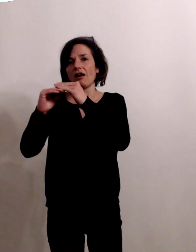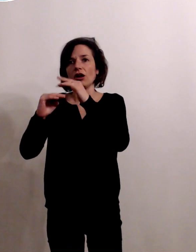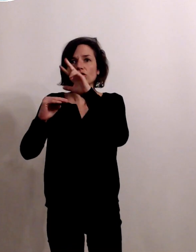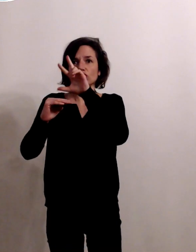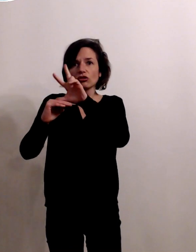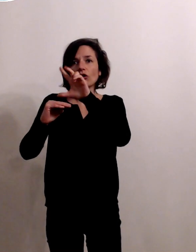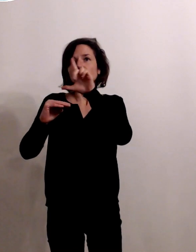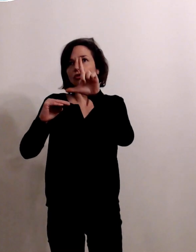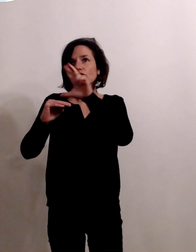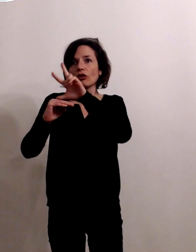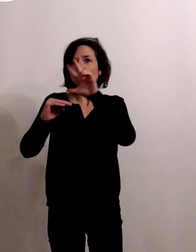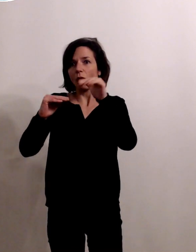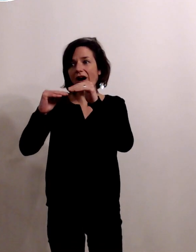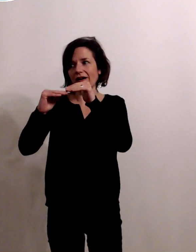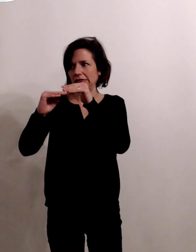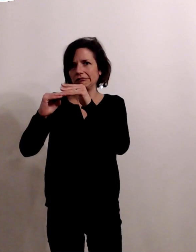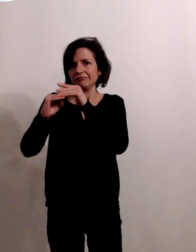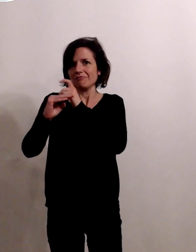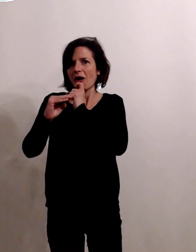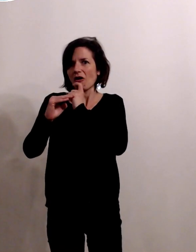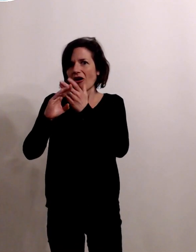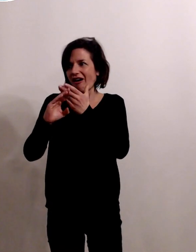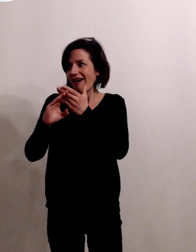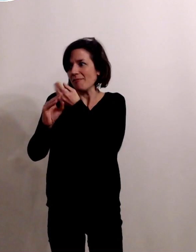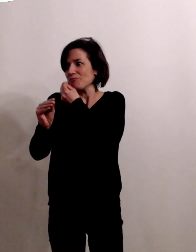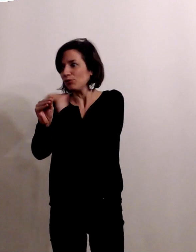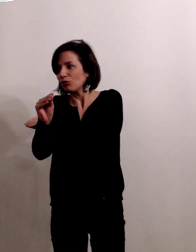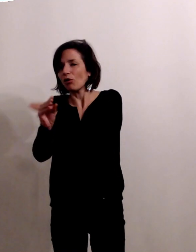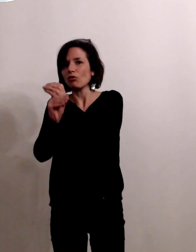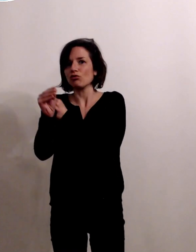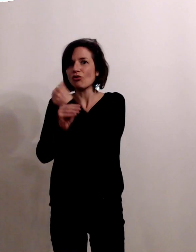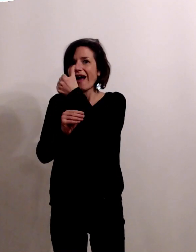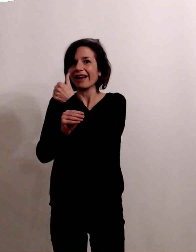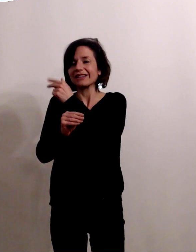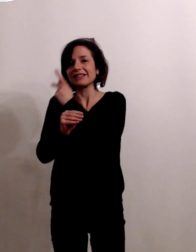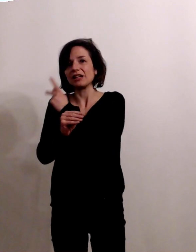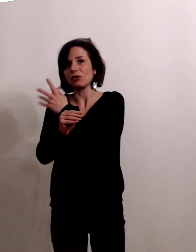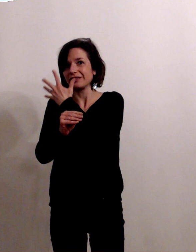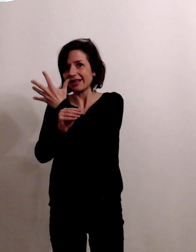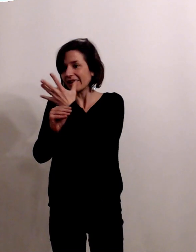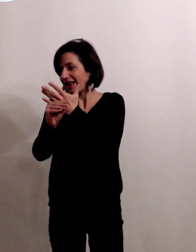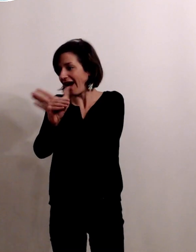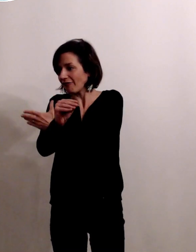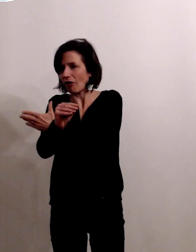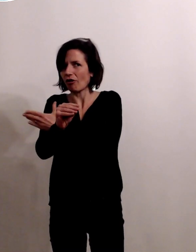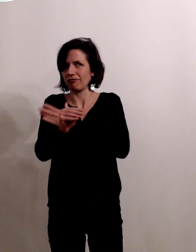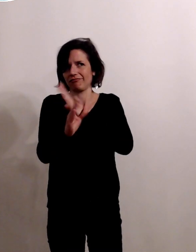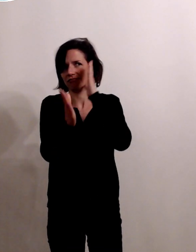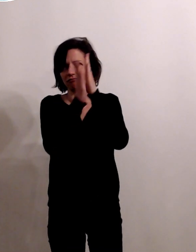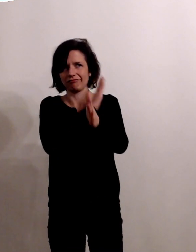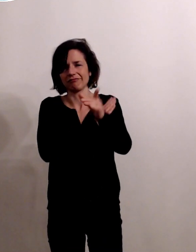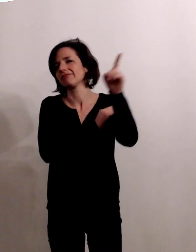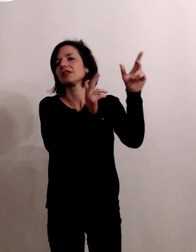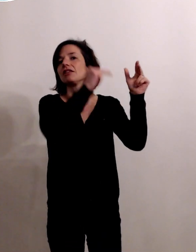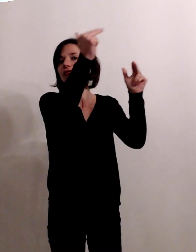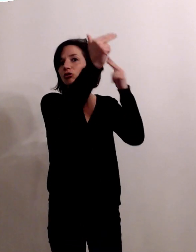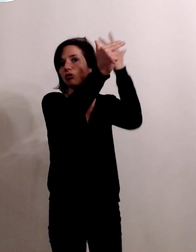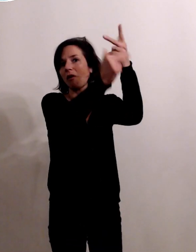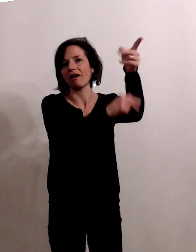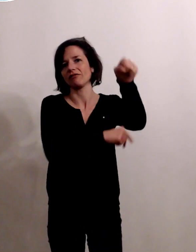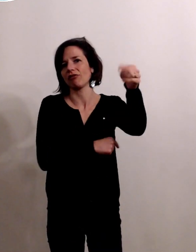,5 normalement c'est vraiment le type 3 qui doit prendre en charge ce qui n pas toujours évident en fait